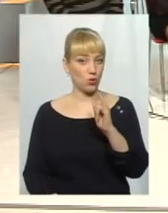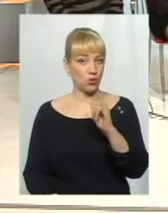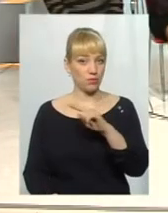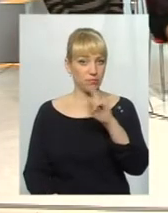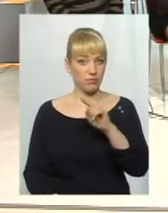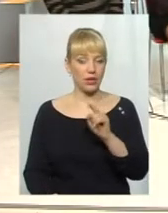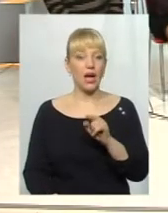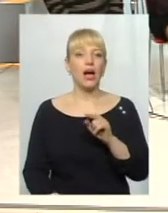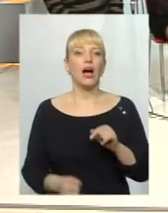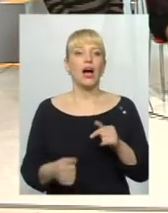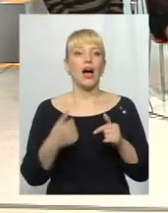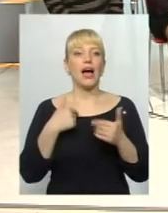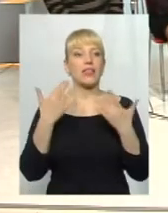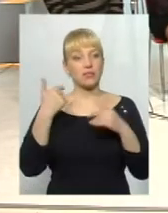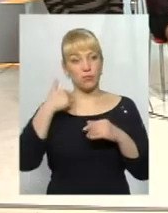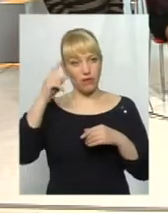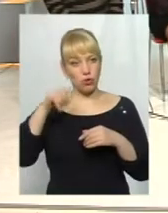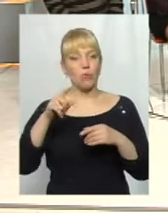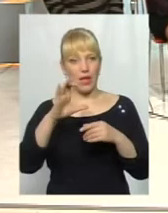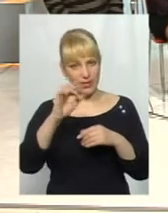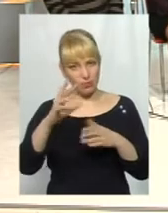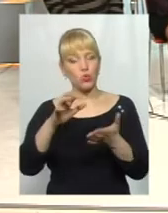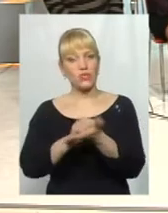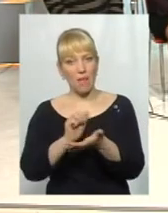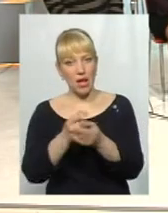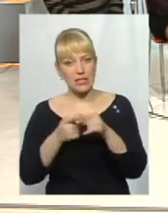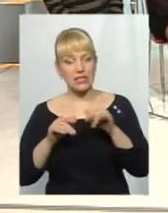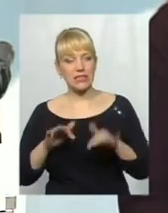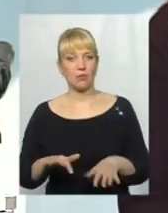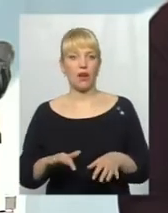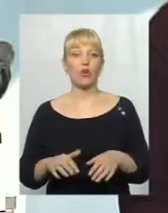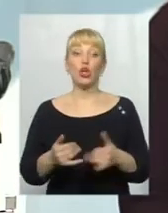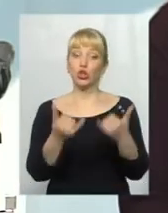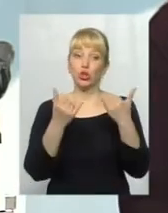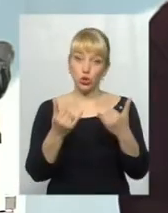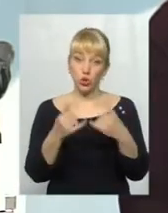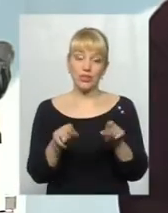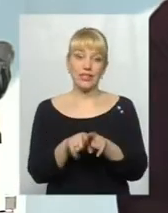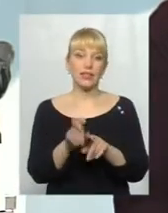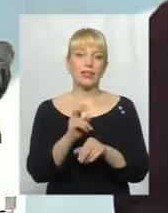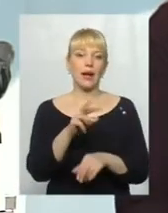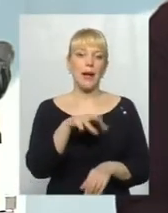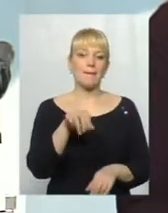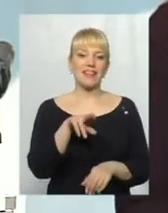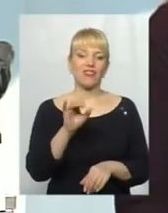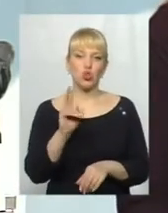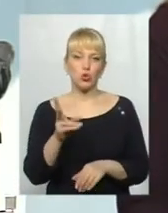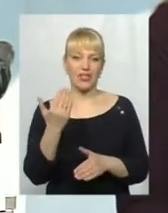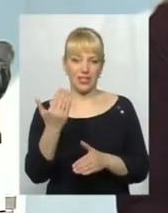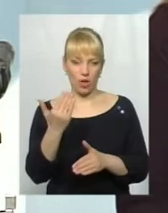відомо, справа порушена, служба безпеки розбирається. І сьогодні такі, як Медведчук і його